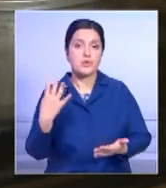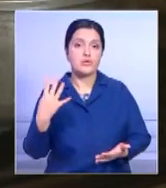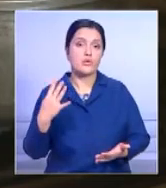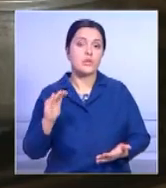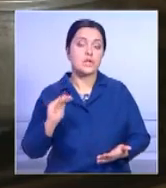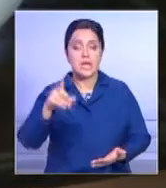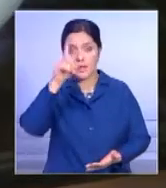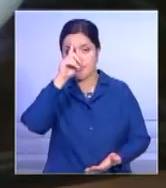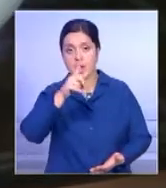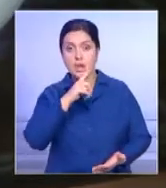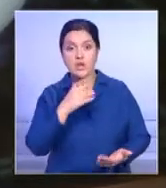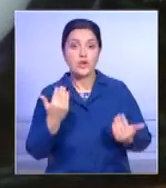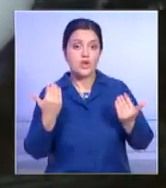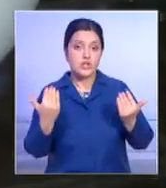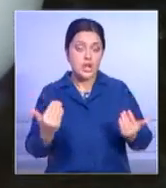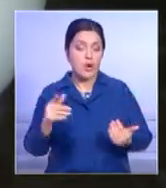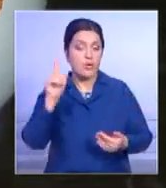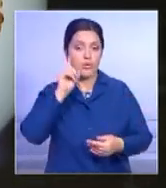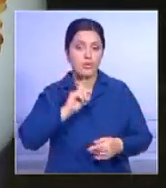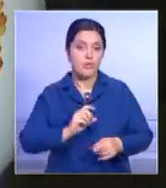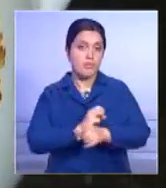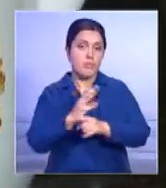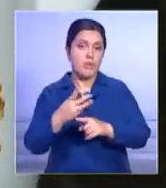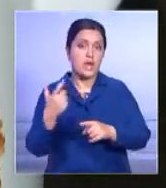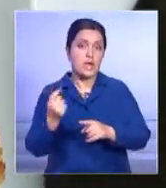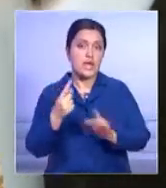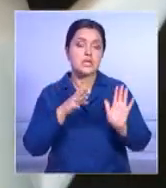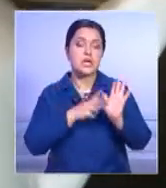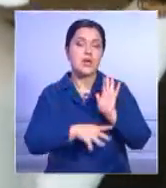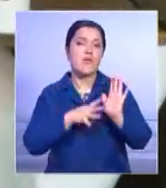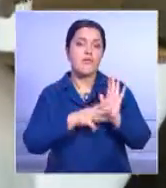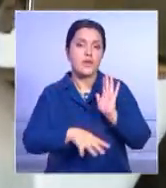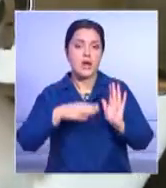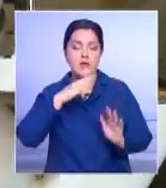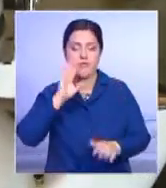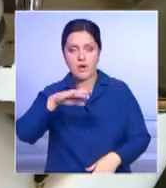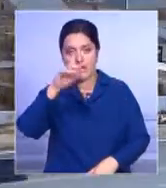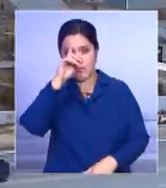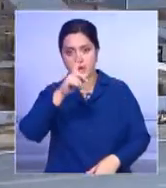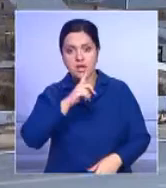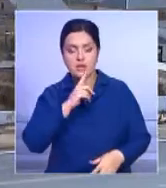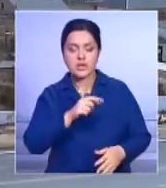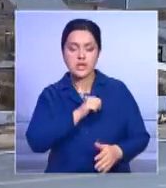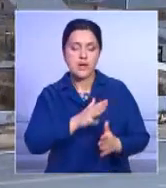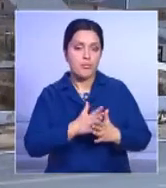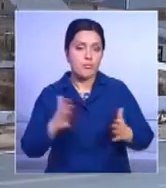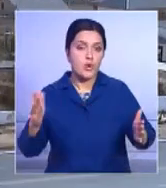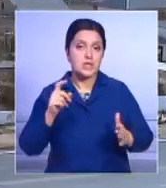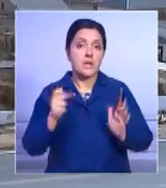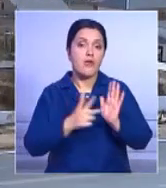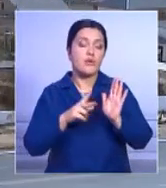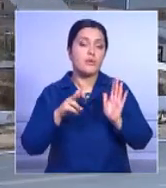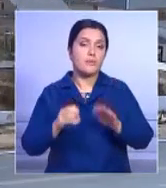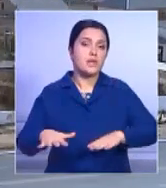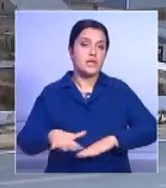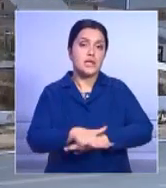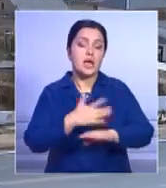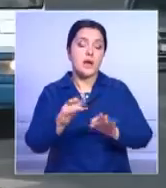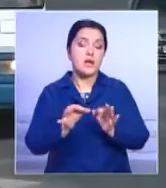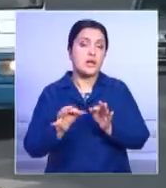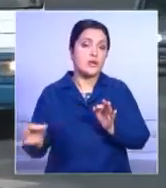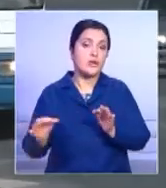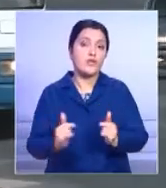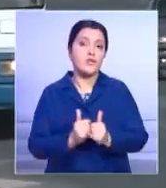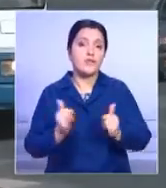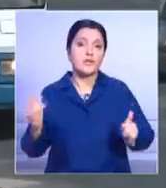обходит. А сейчас, когда газ здесь, на 9 тысяч выходило. Самая большая цена. Всего за 8 лет население Муналинского района